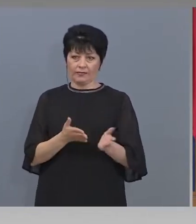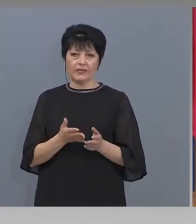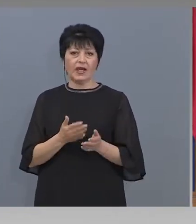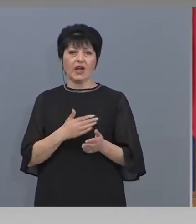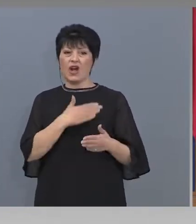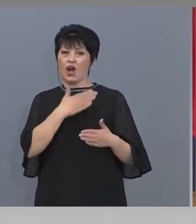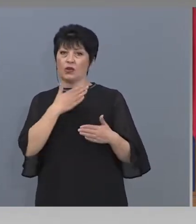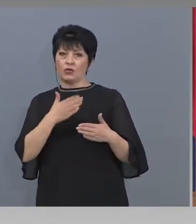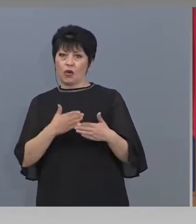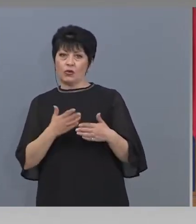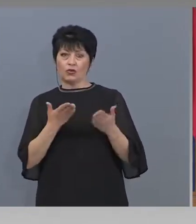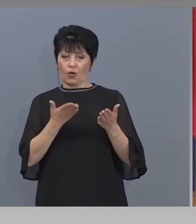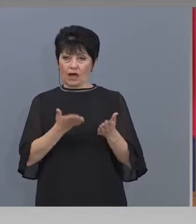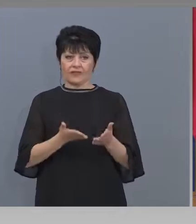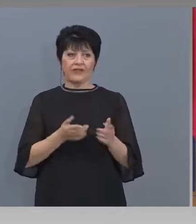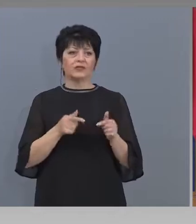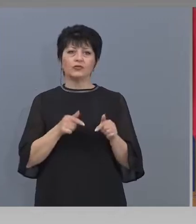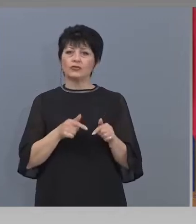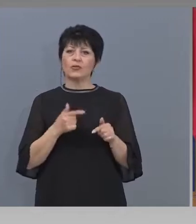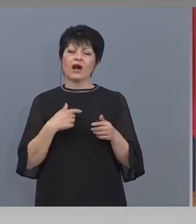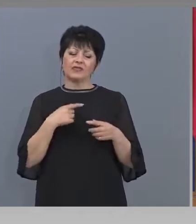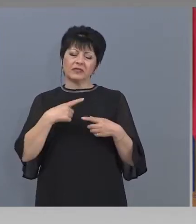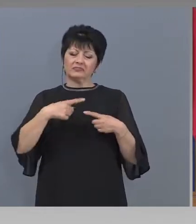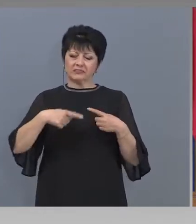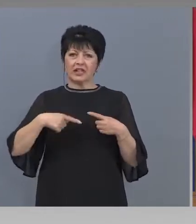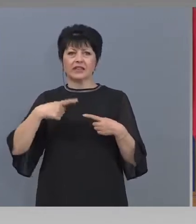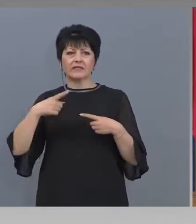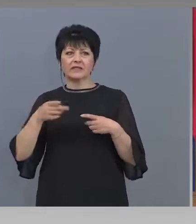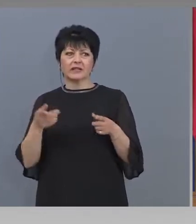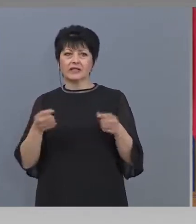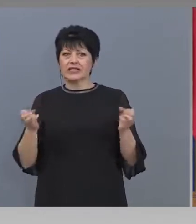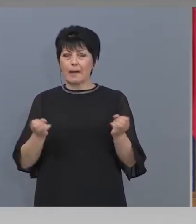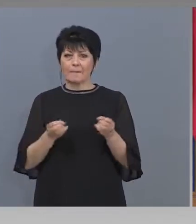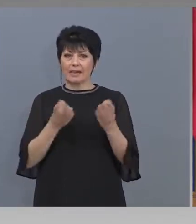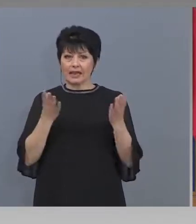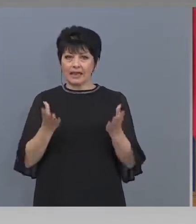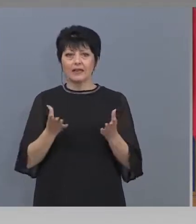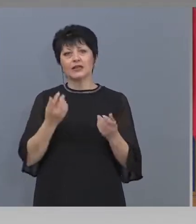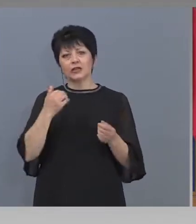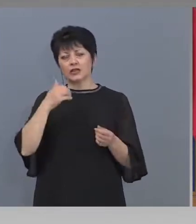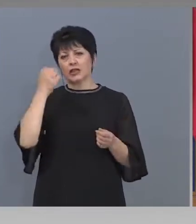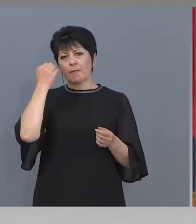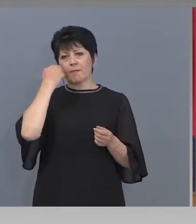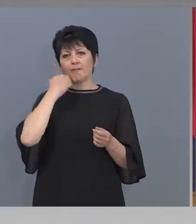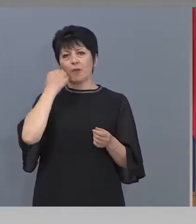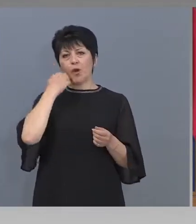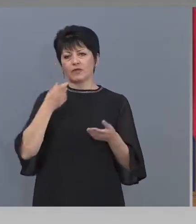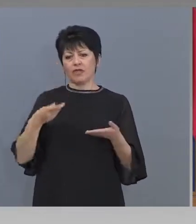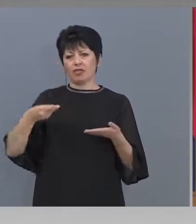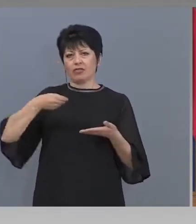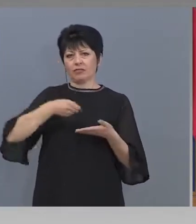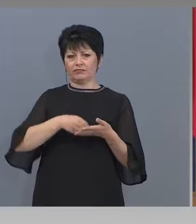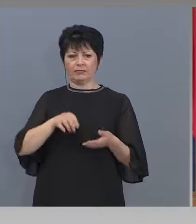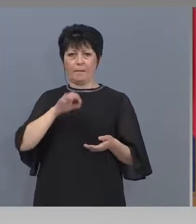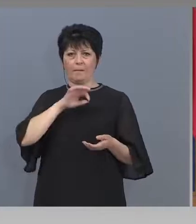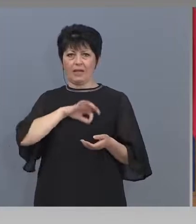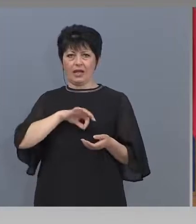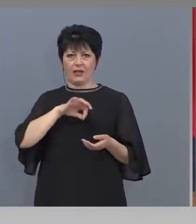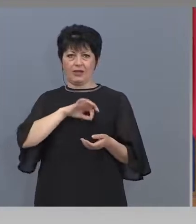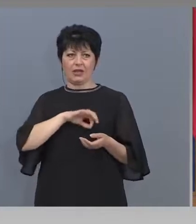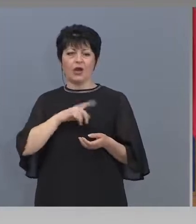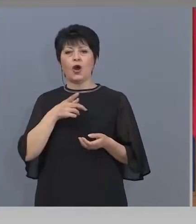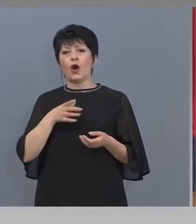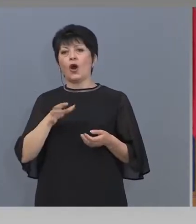До тогава, когато реализират някако събитие, ще ползват само прихода съответни от събитието.